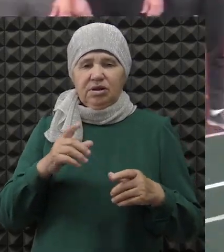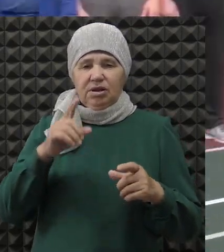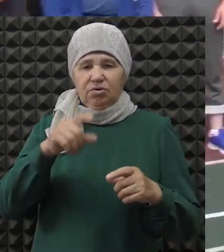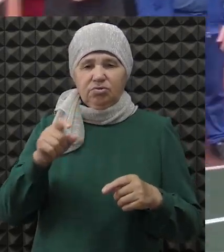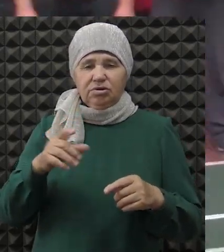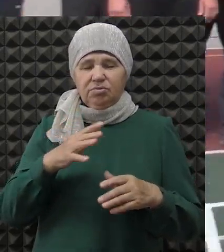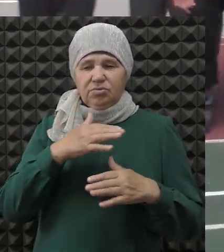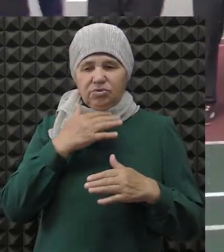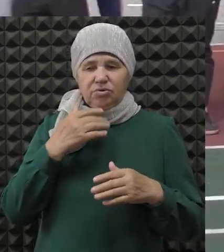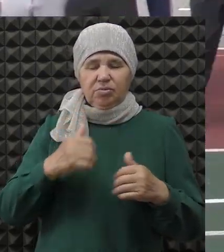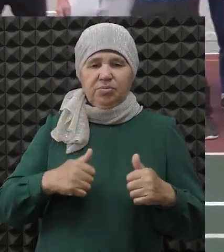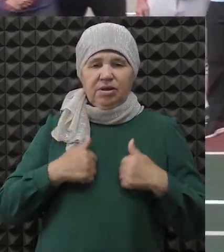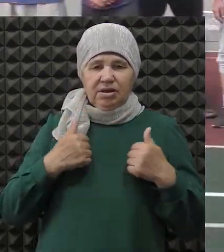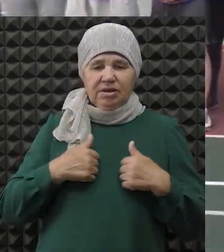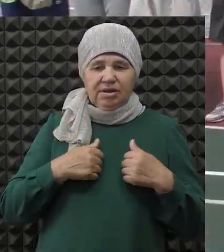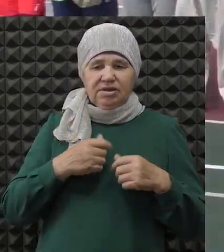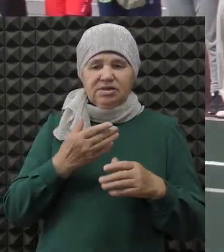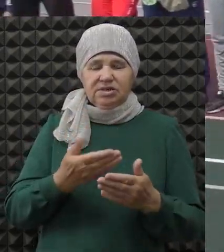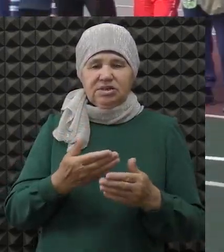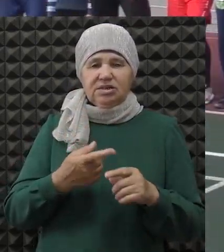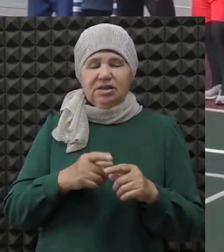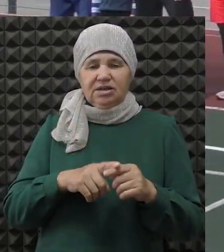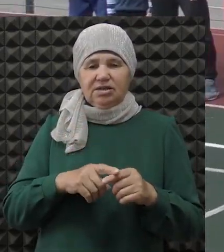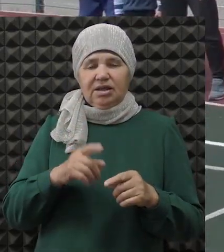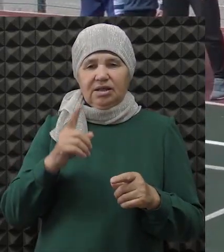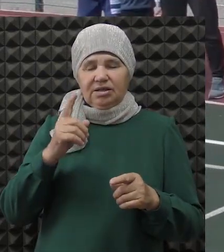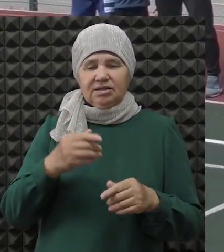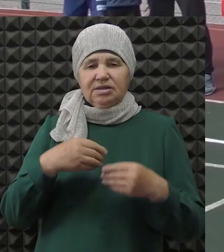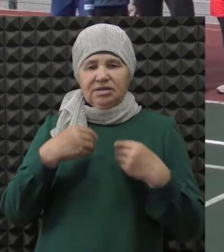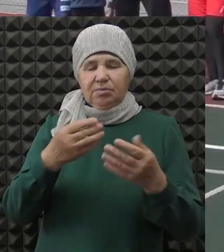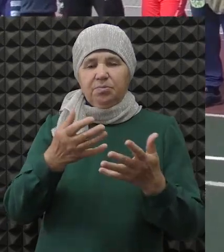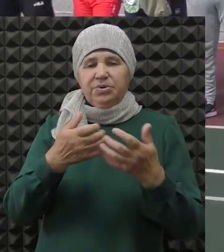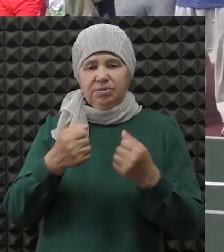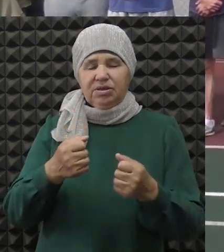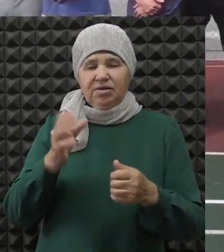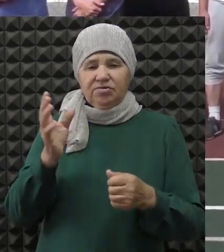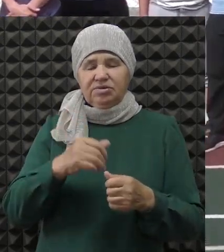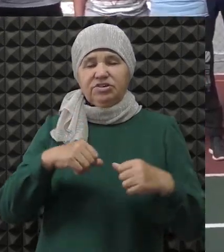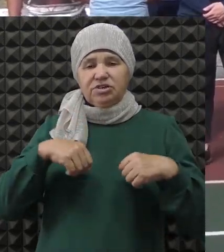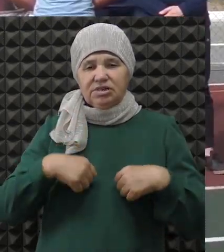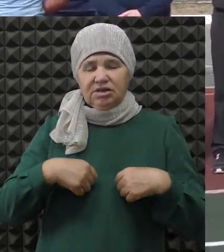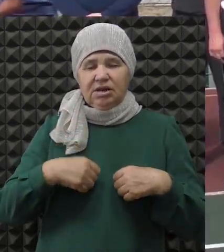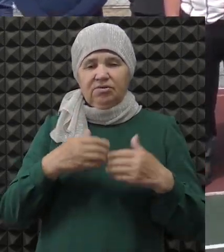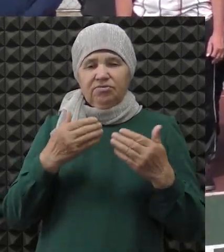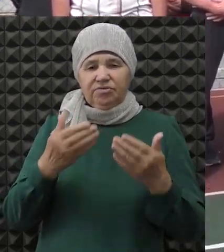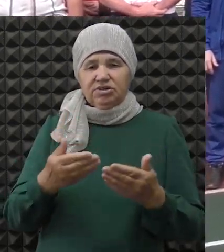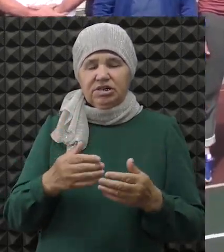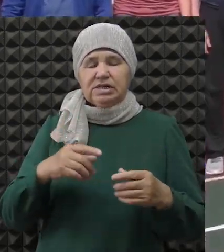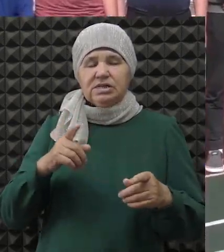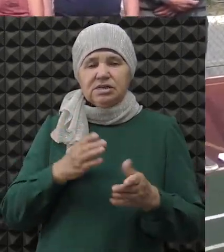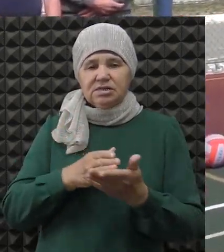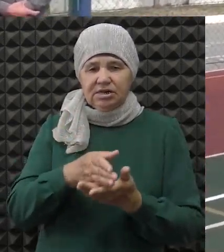-хамдалля, видно, в Рамазане вы много пытались скопить. Сейчас это все вышло. Аль-хамдалля, пусть Аллахталя примет. Все ваши старания, все ваши